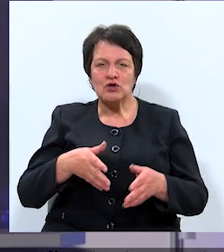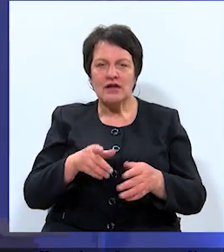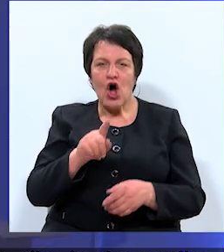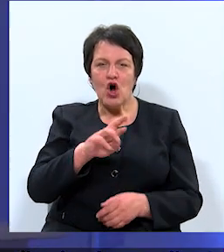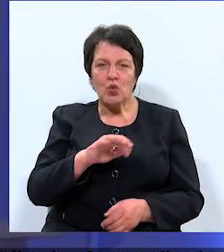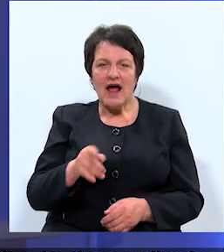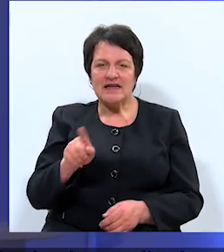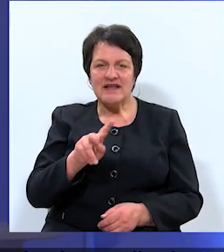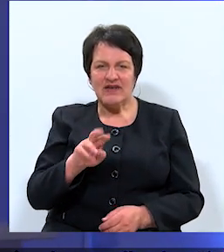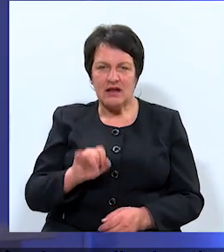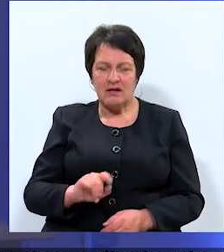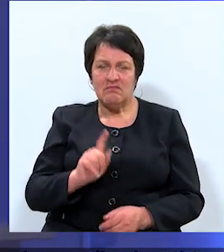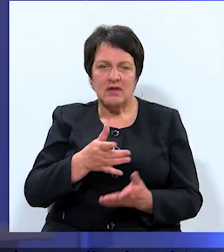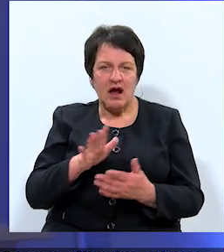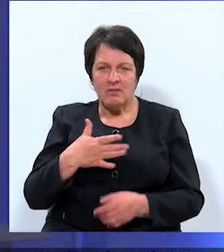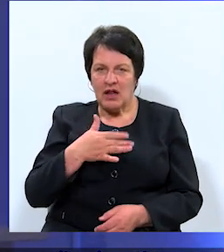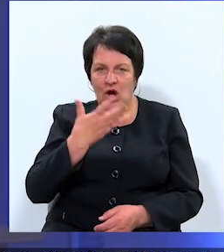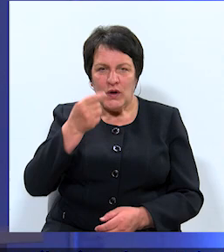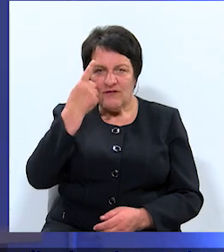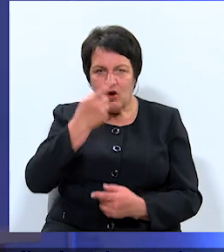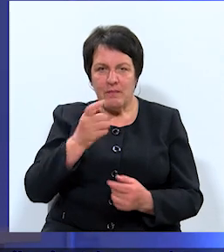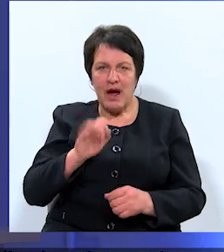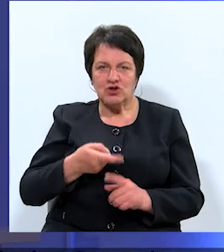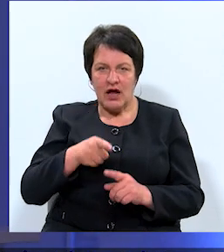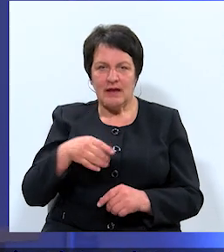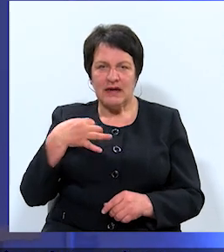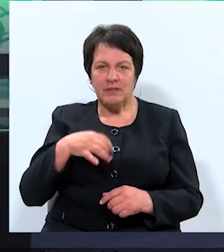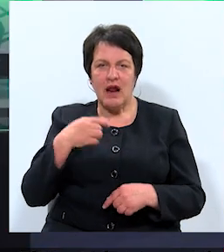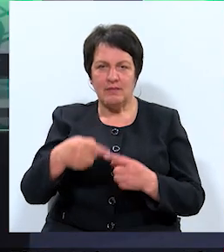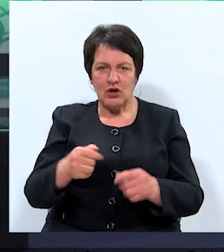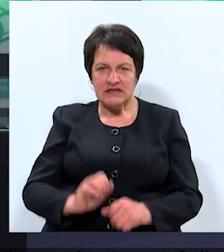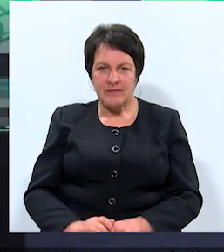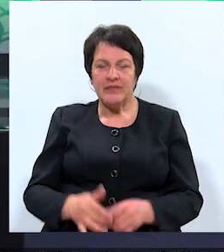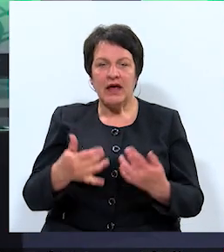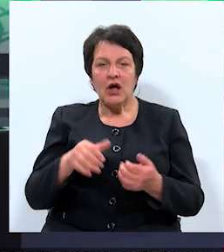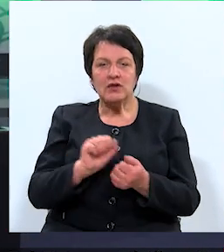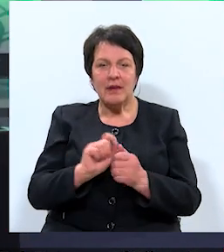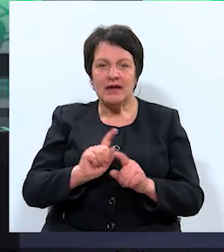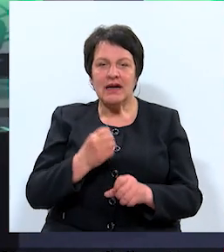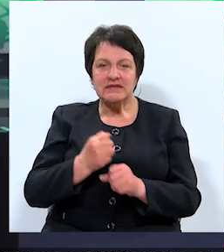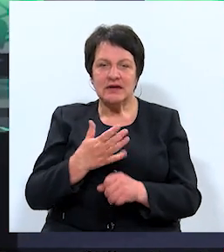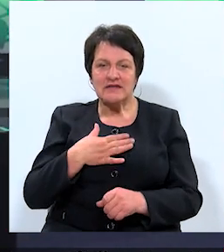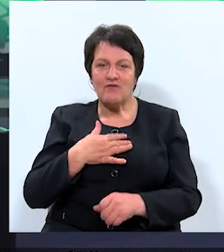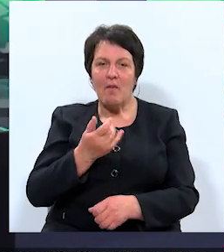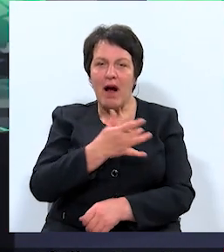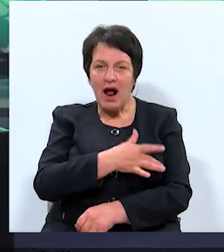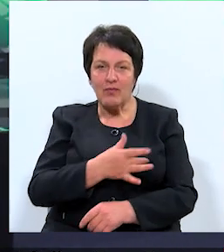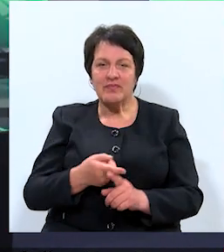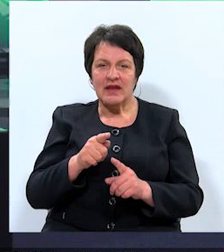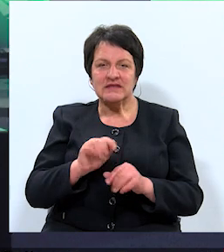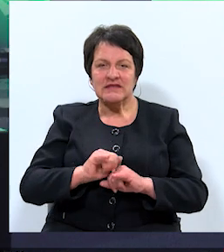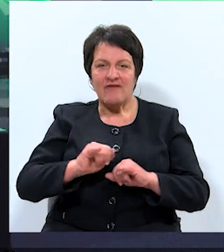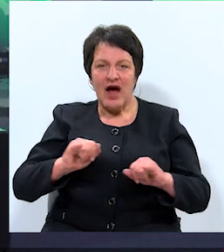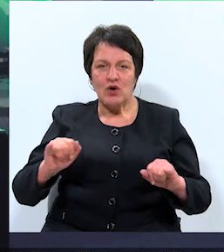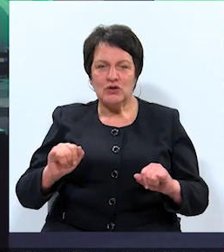svitenē. Pirmkārt, man nav informācijas par šādiem krimināla procesiem. Jau daba ir izdarījusi savu pakalpojumu. Tādēļ ir